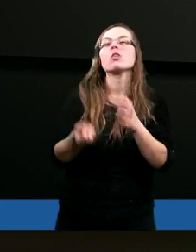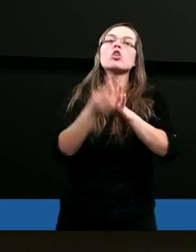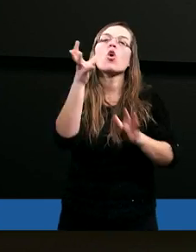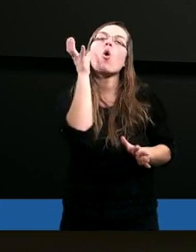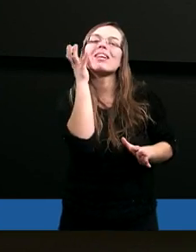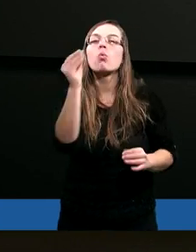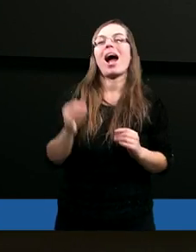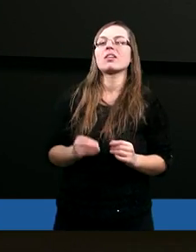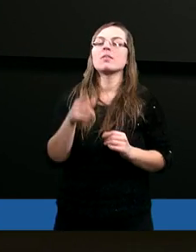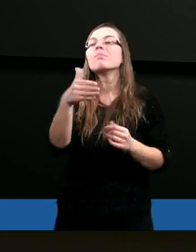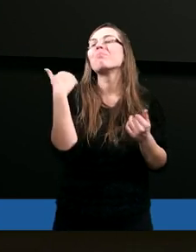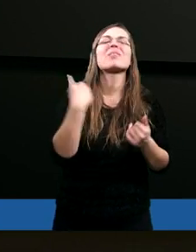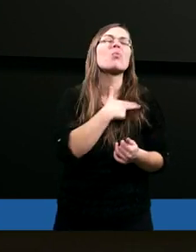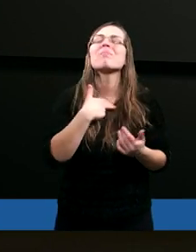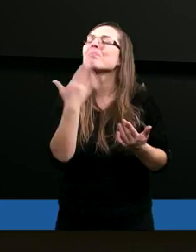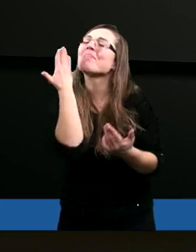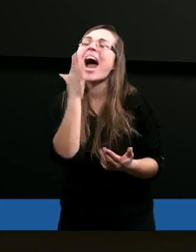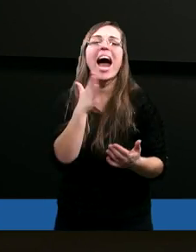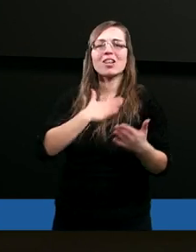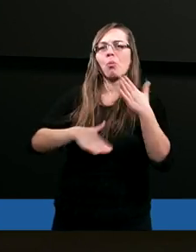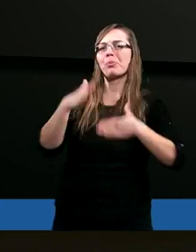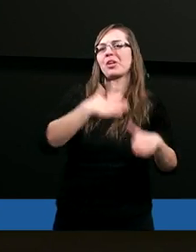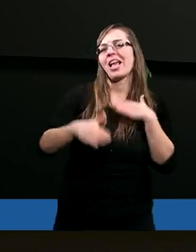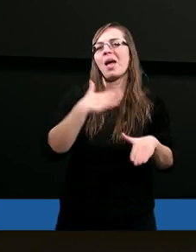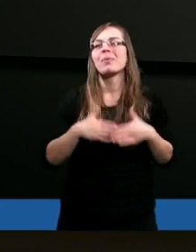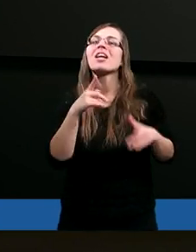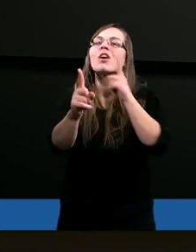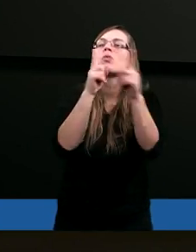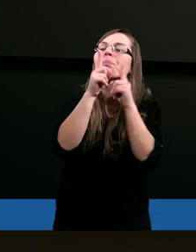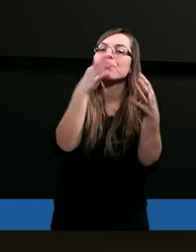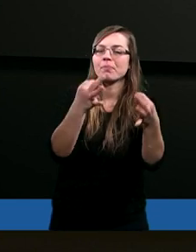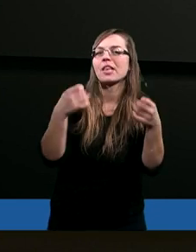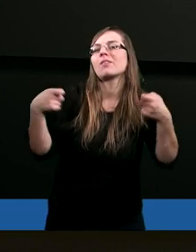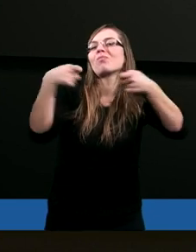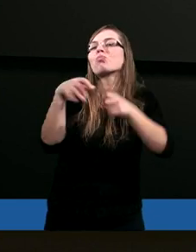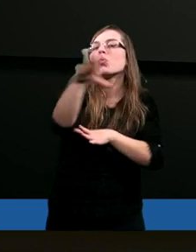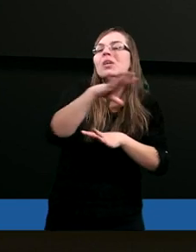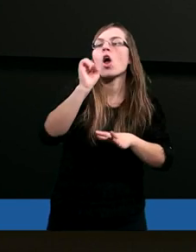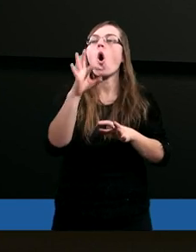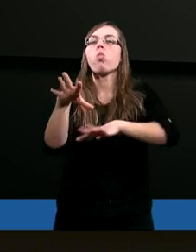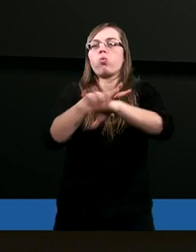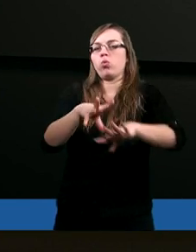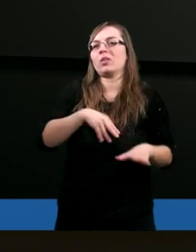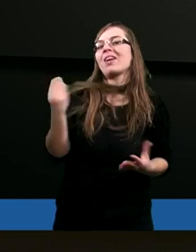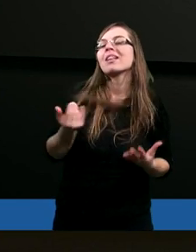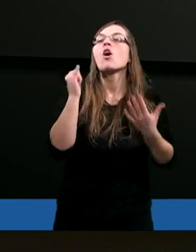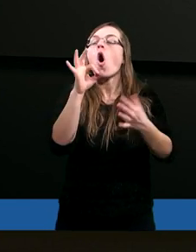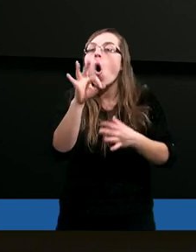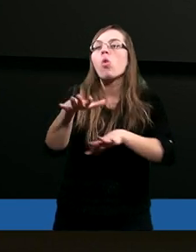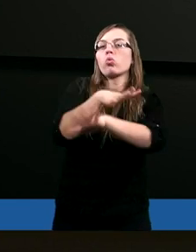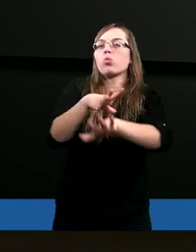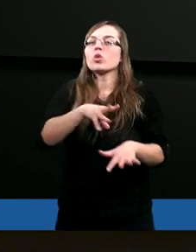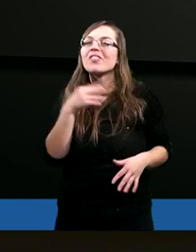słuchacze, było nam tak przyjemnie rozmawiać dzisiaj o Duchu Świętym. Duchu